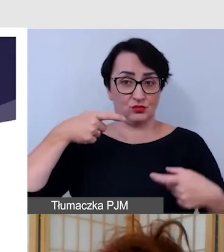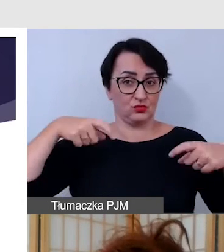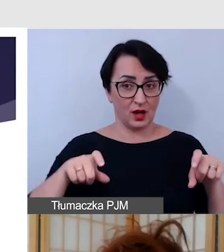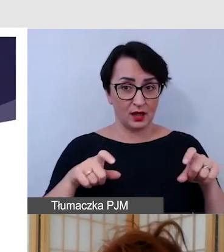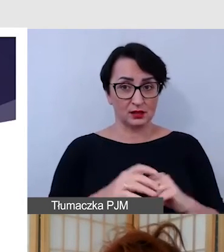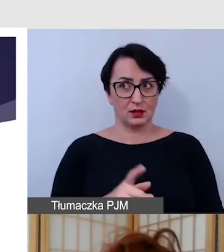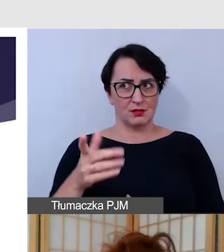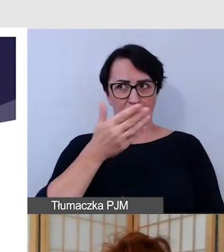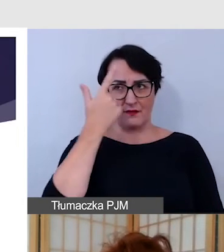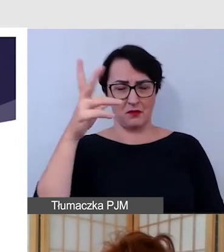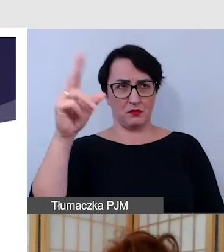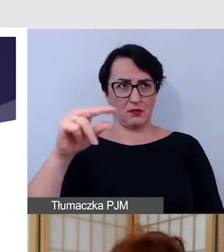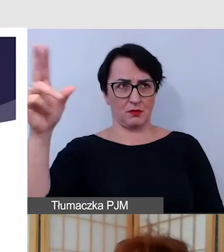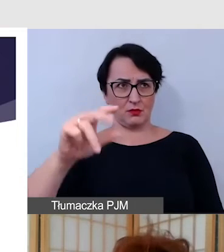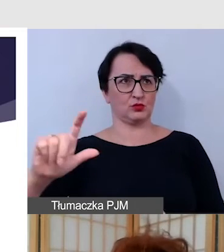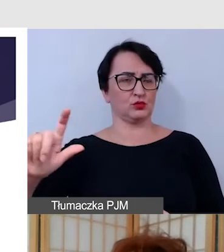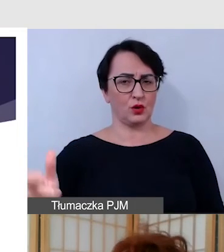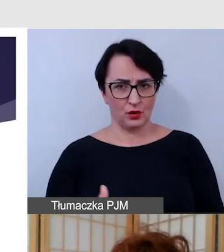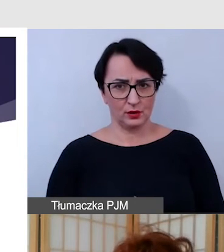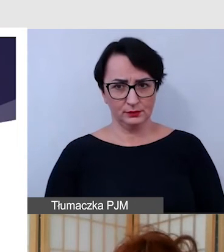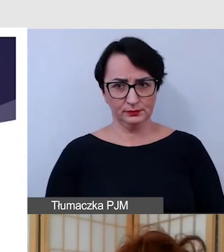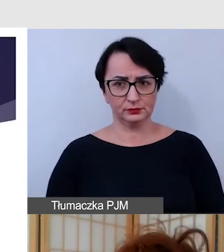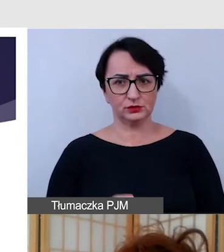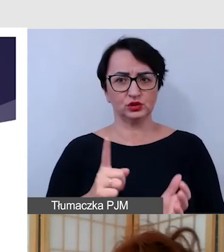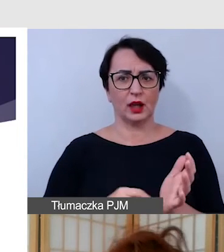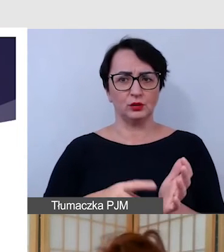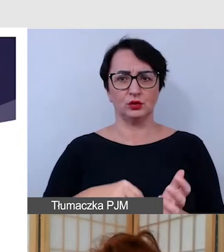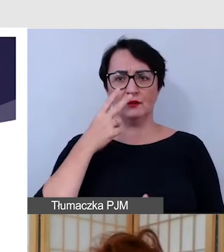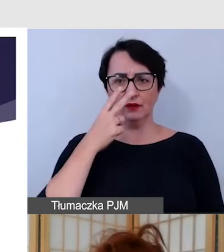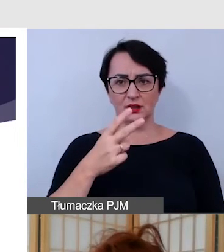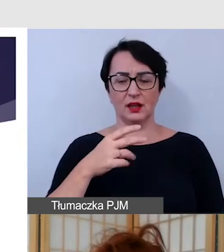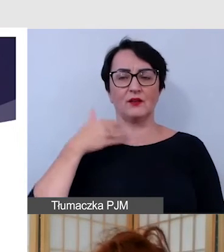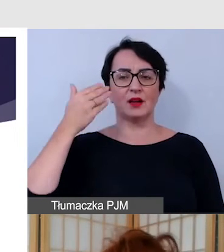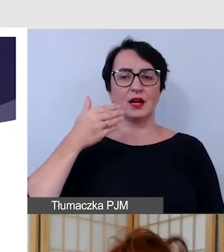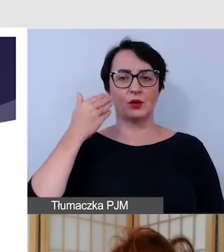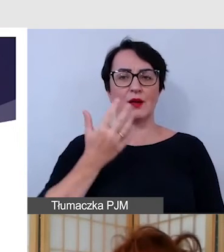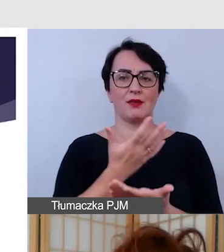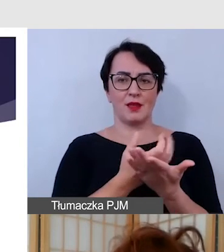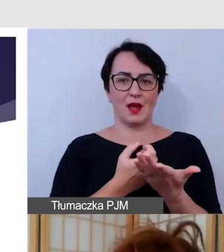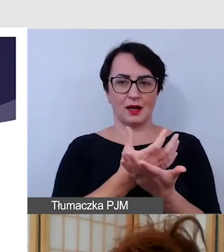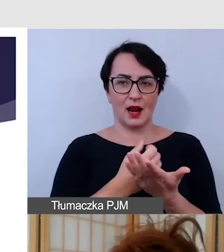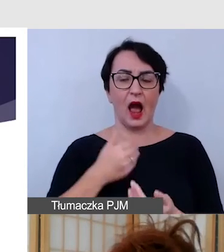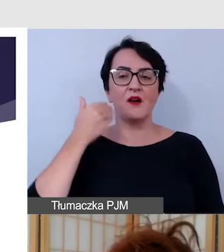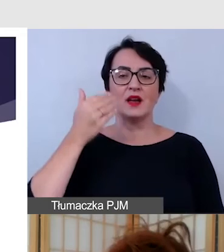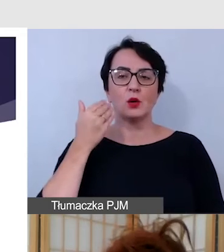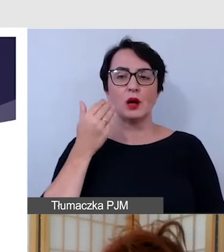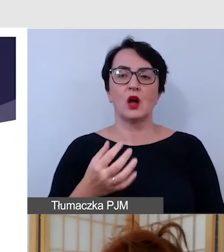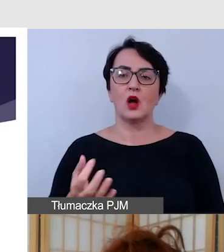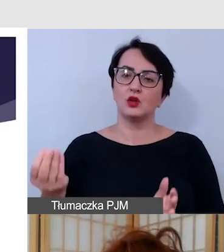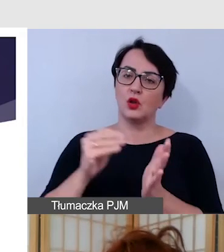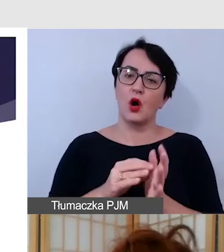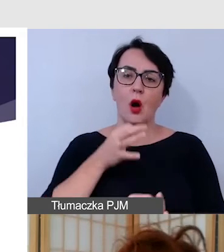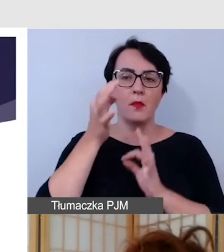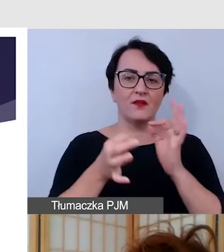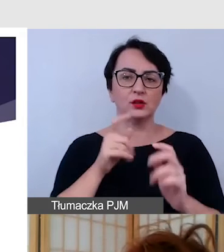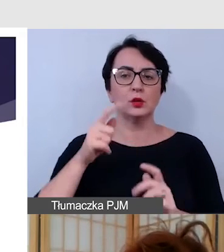nie wie, o czym my mówimy, a często się to widzi, że wykład nagrany jest i wykładowca nie dopowiada, co pokazuje,